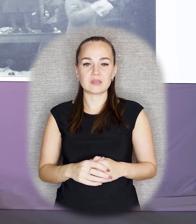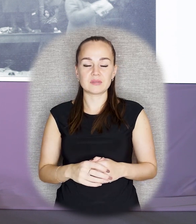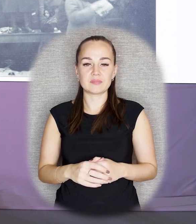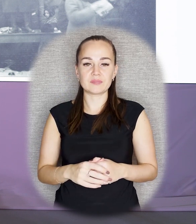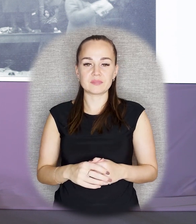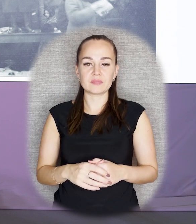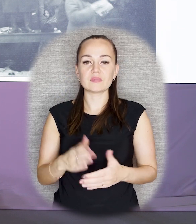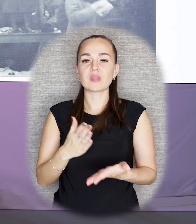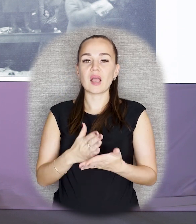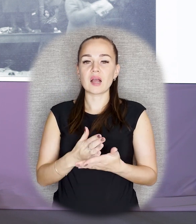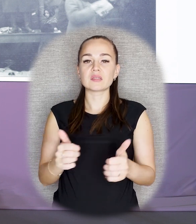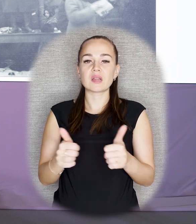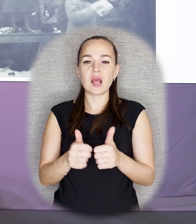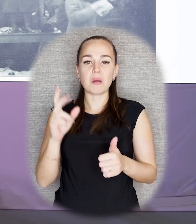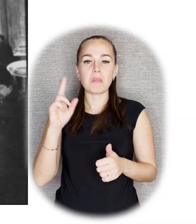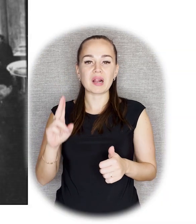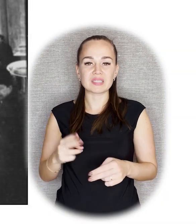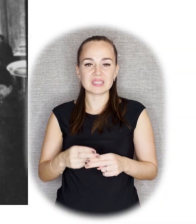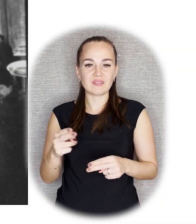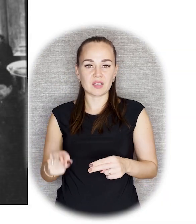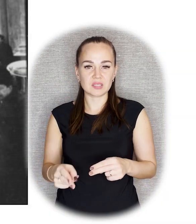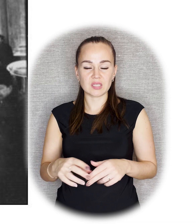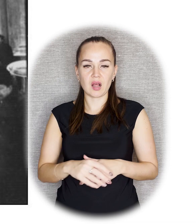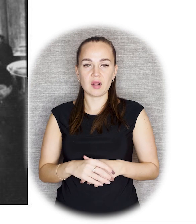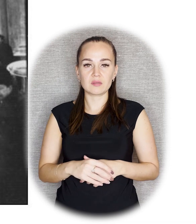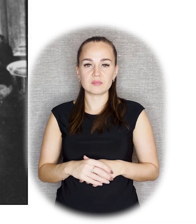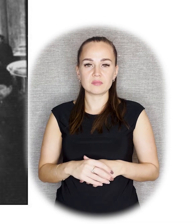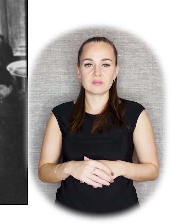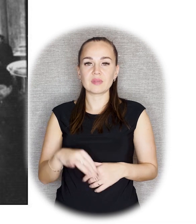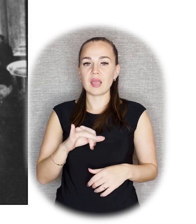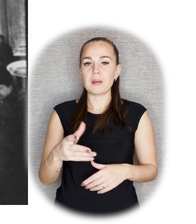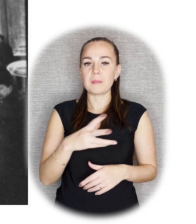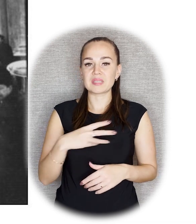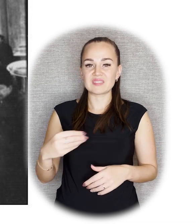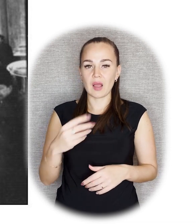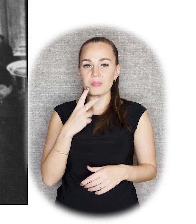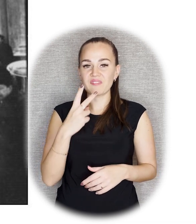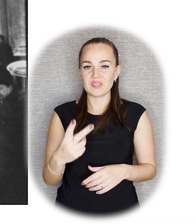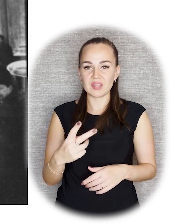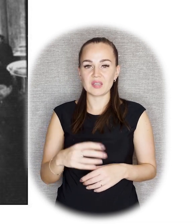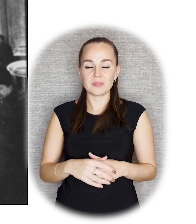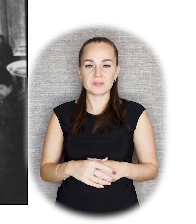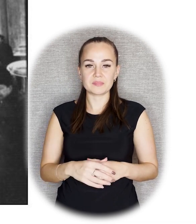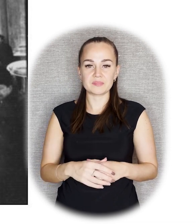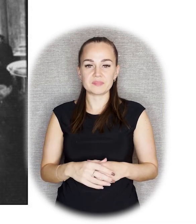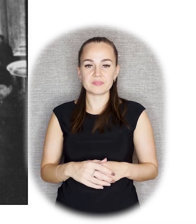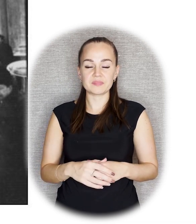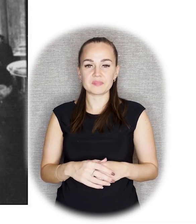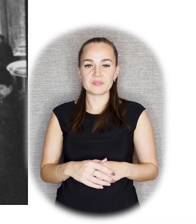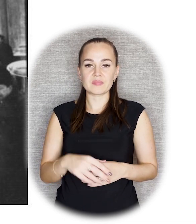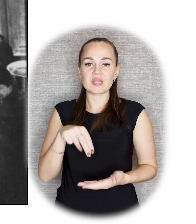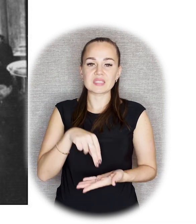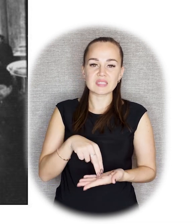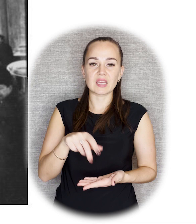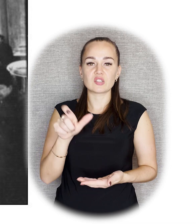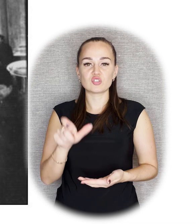Памятник находился около Балтийского вокзала. И мы как раз видим тоже на столе стоит человек, который